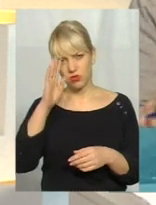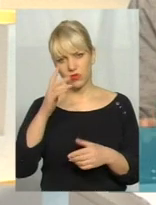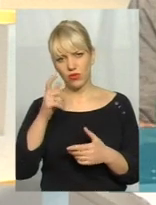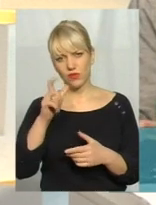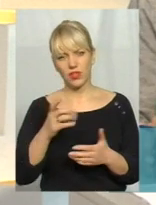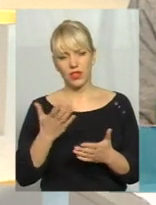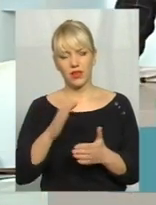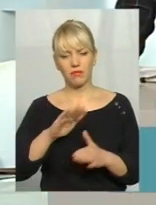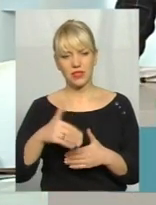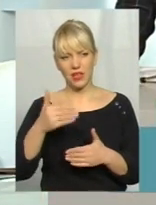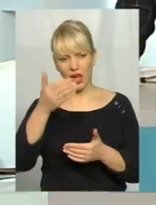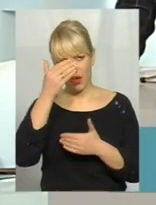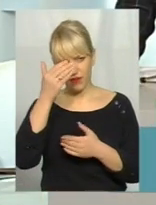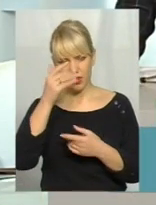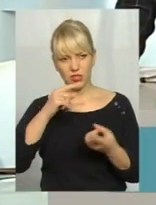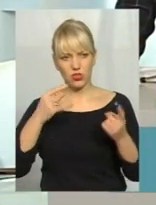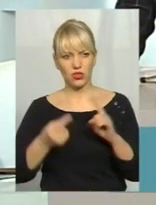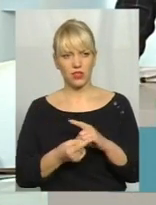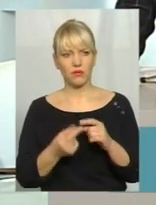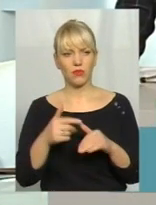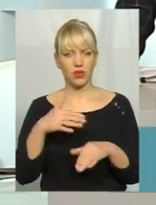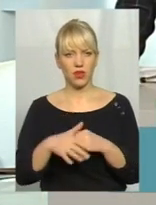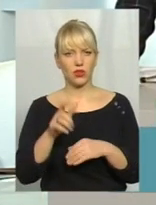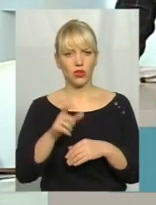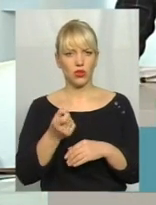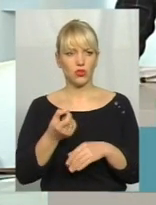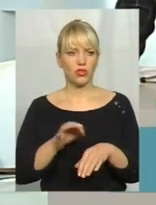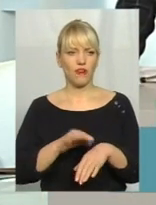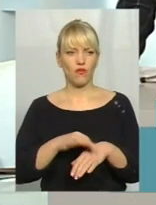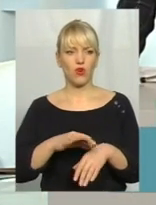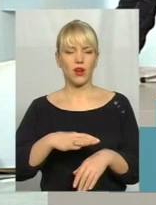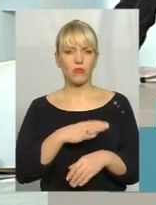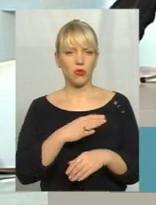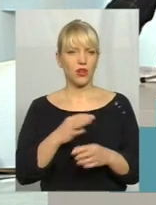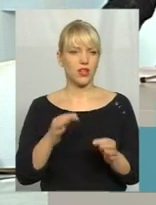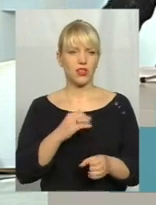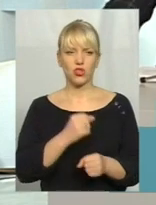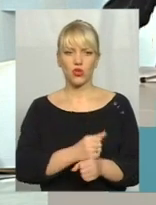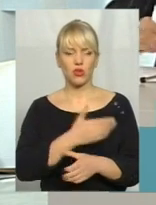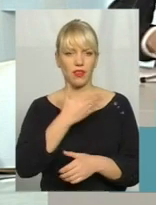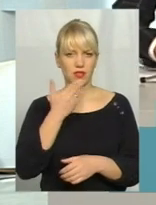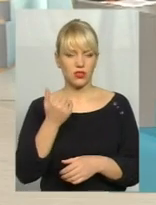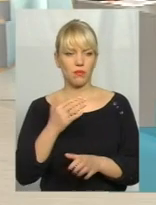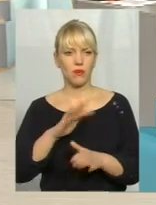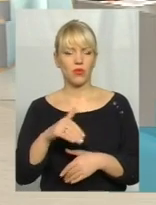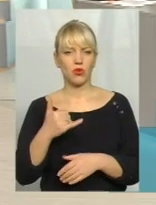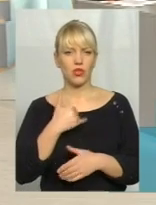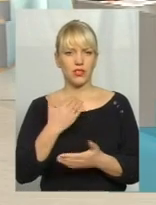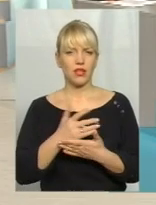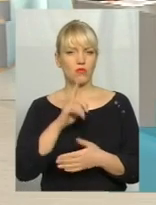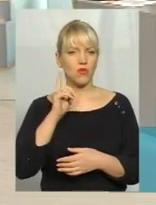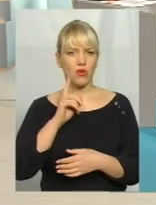то, понятно, де я проти хвора була. Нічого не зробив. Тепер в нас є, вроді, молодий,